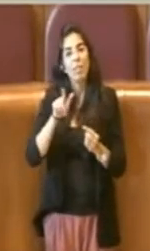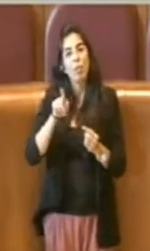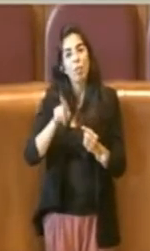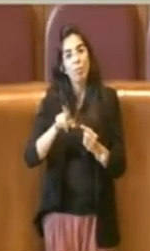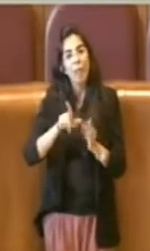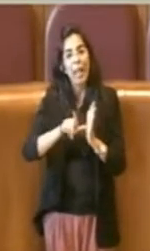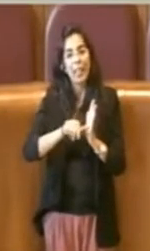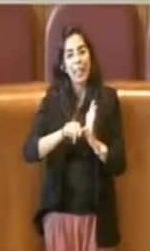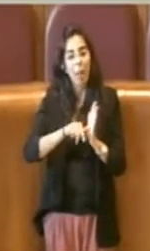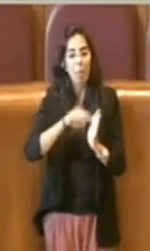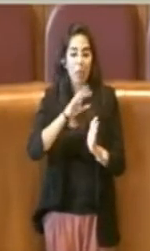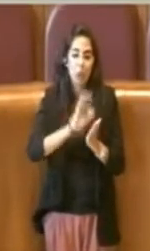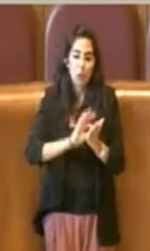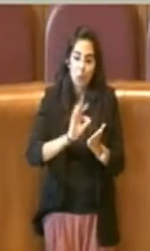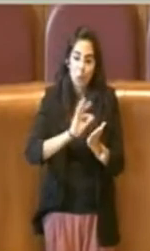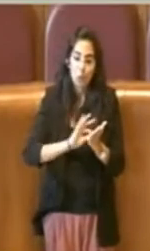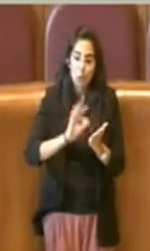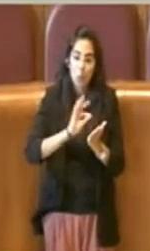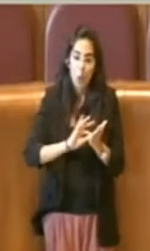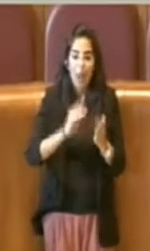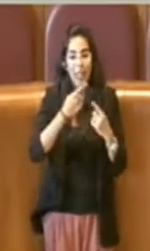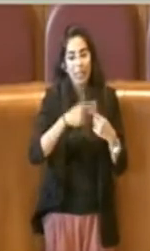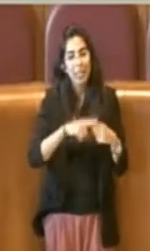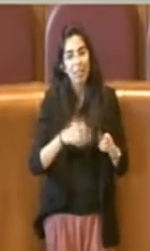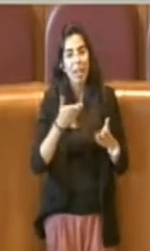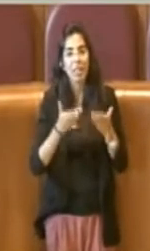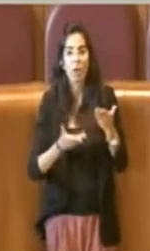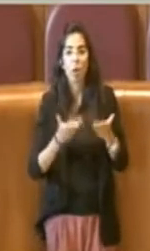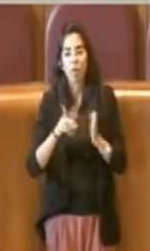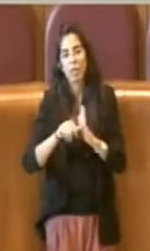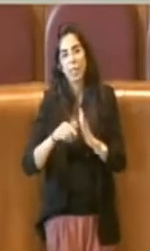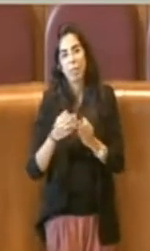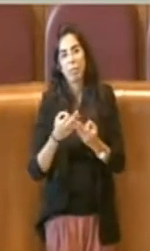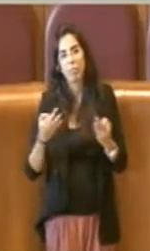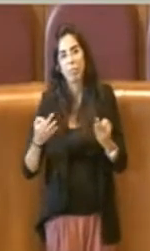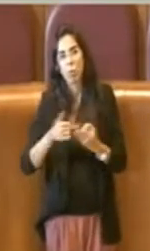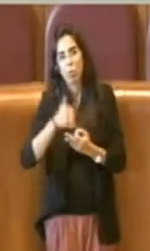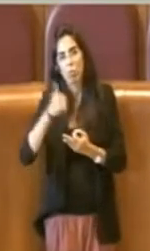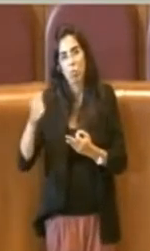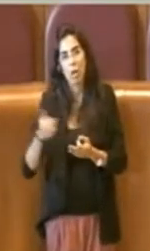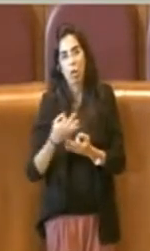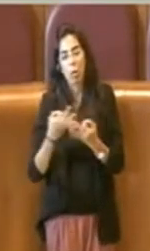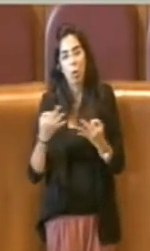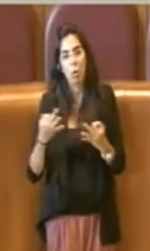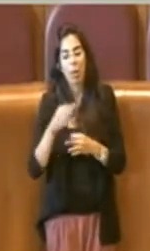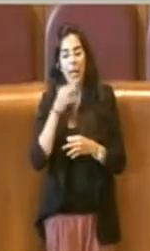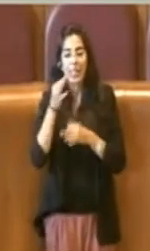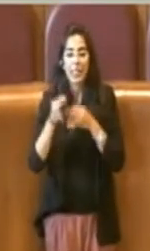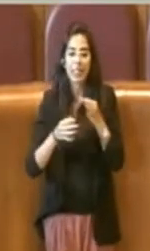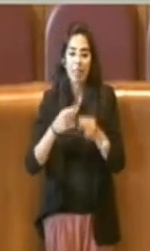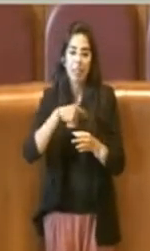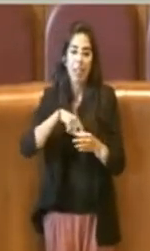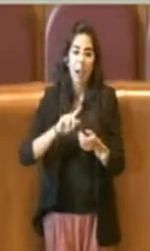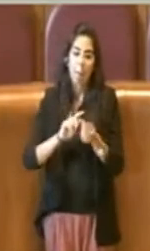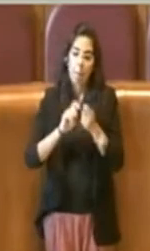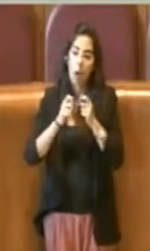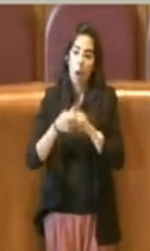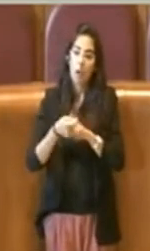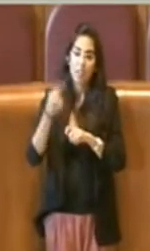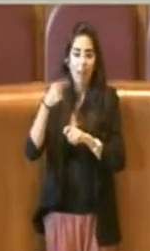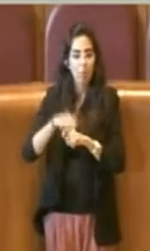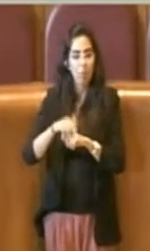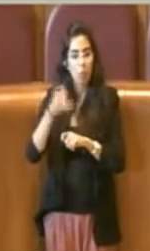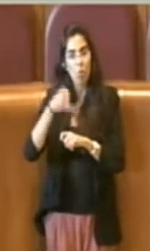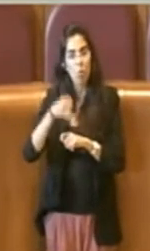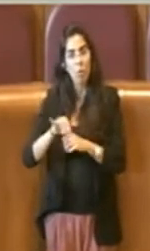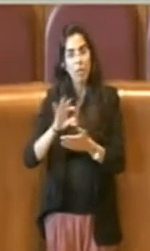difformi dai tempi usuali per cui andremo a modificare quest'ultima